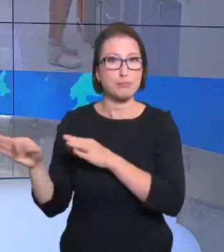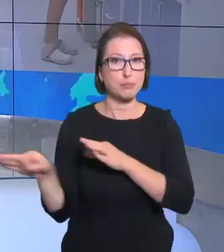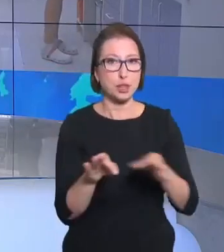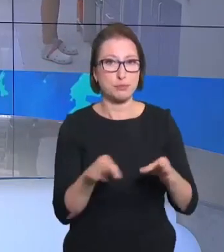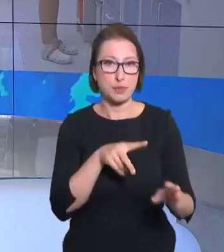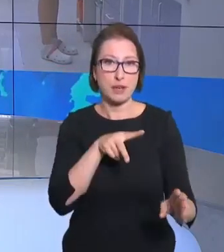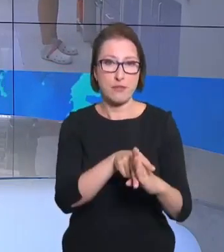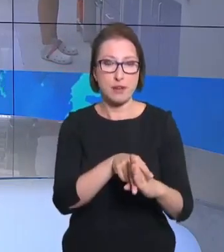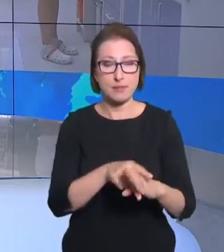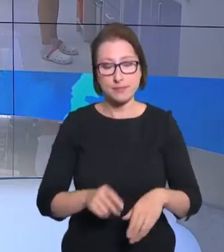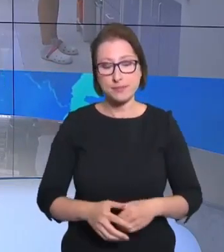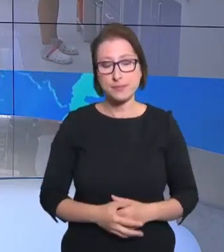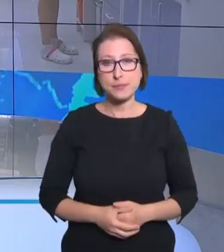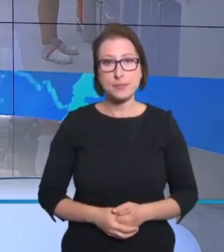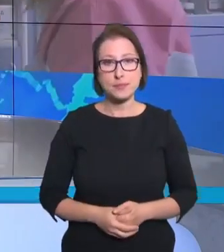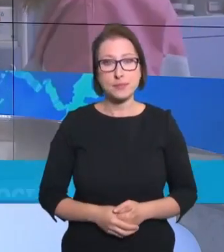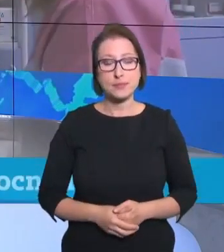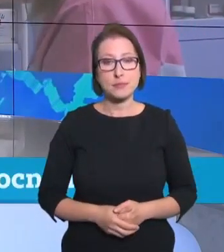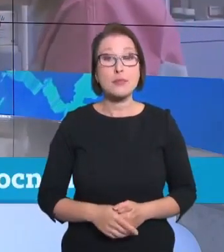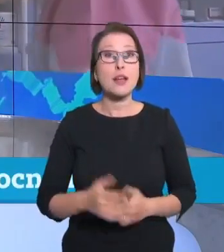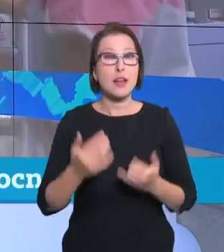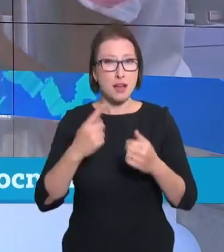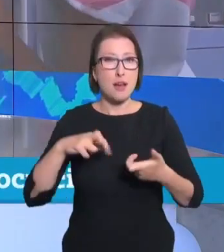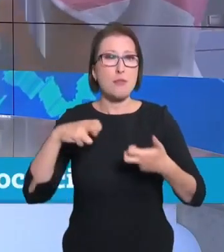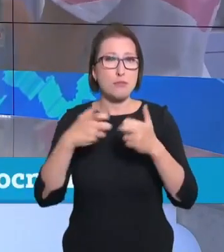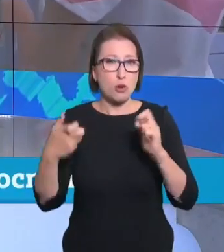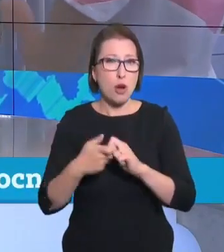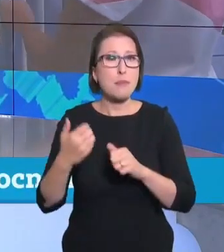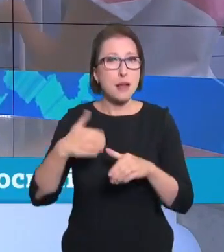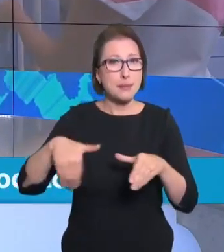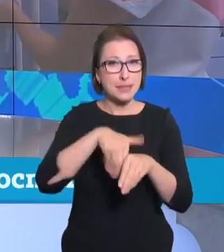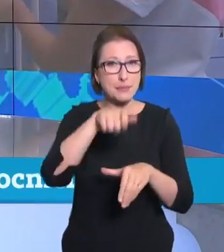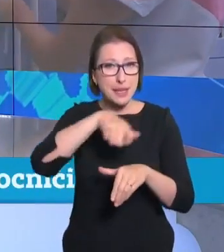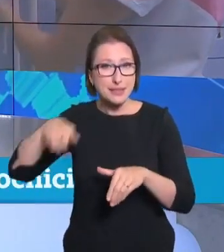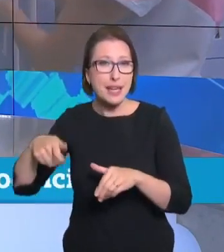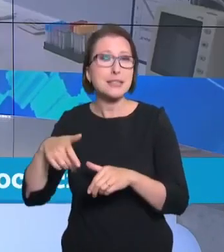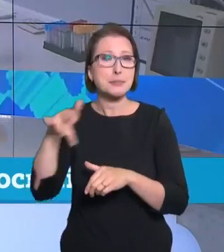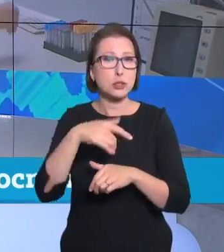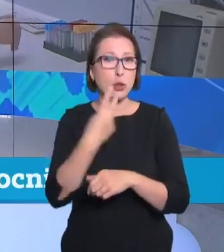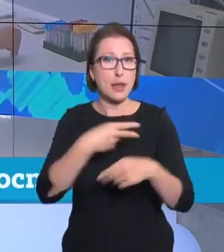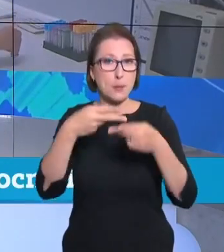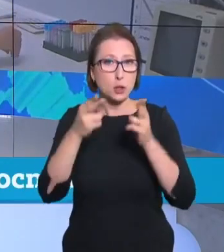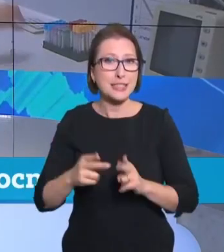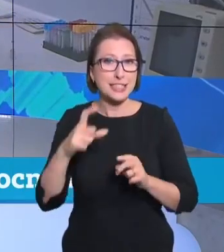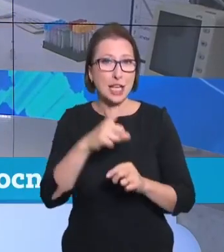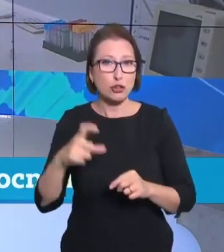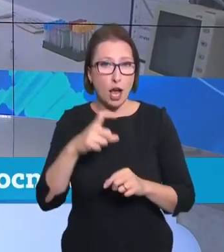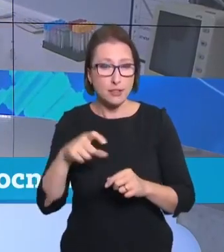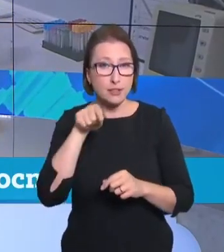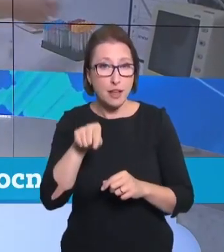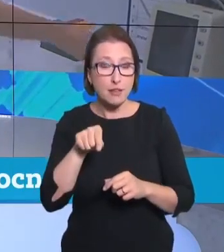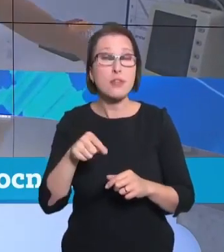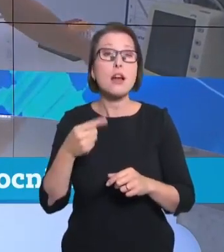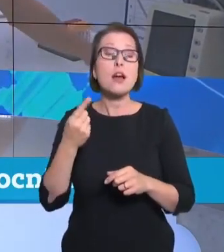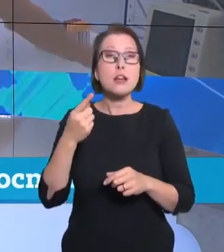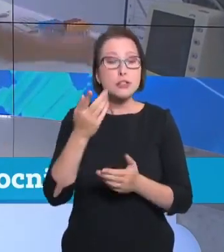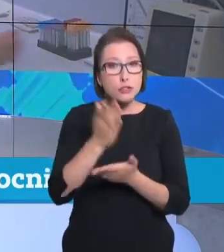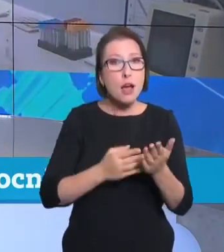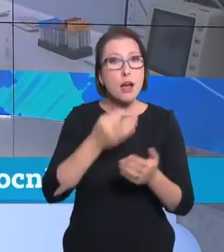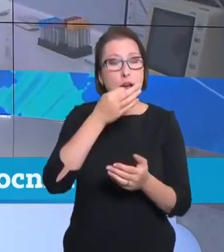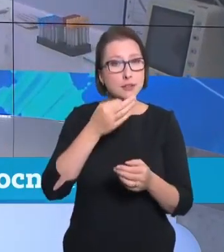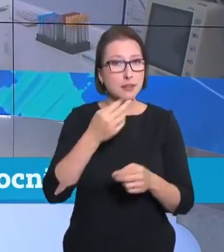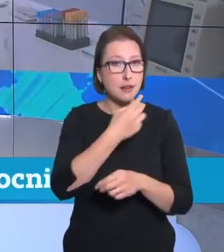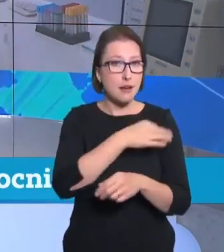S dlouhodobou personální krizí se potýká nemocnice v Čáslavi. Část lékařů tam podala výpověď kvůli sporům s managementem a